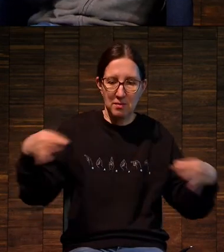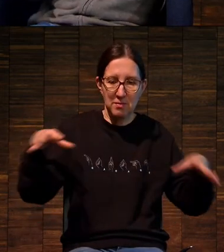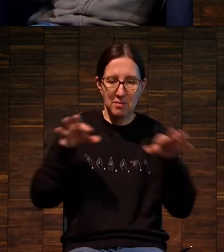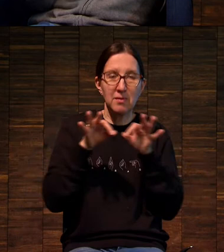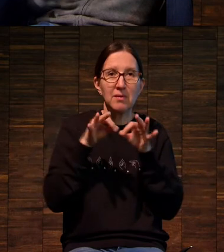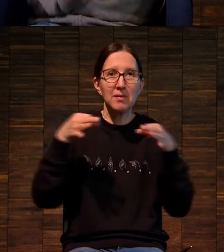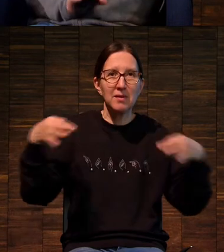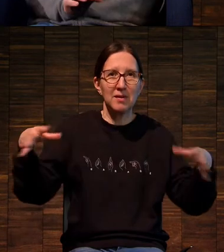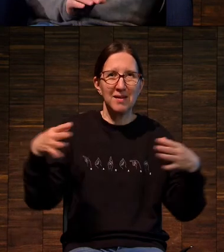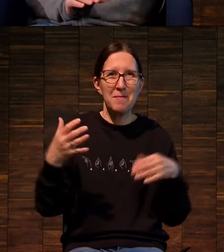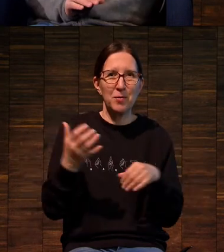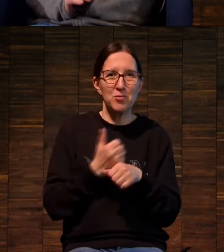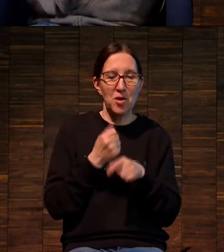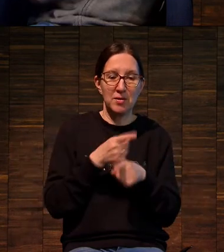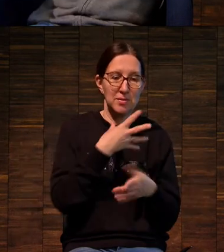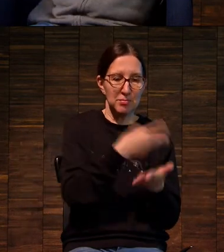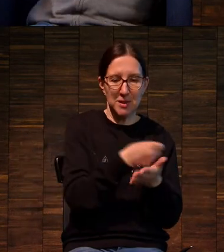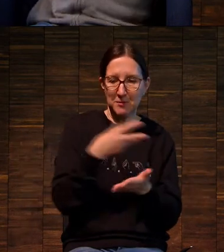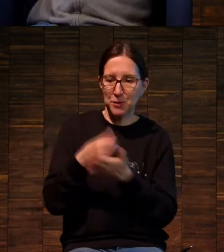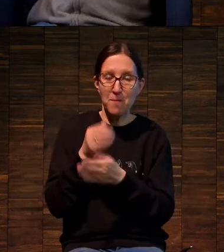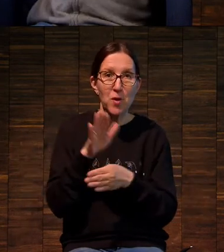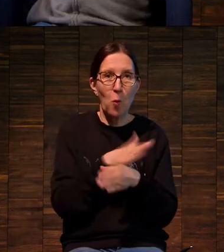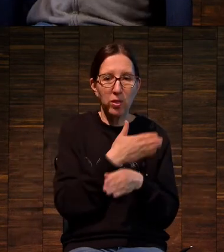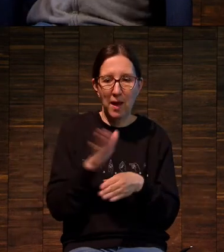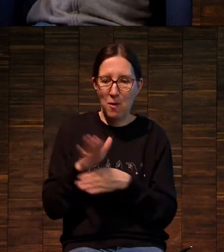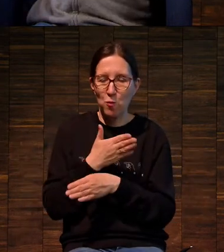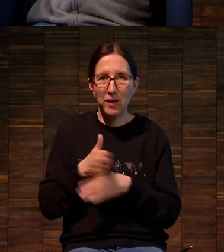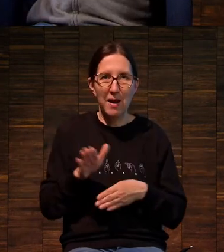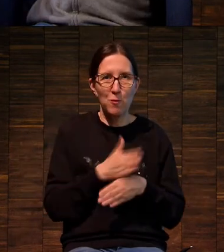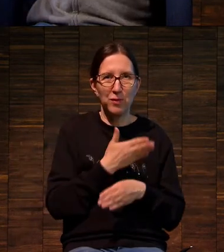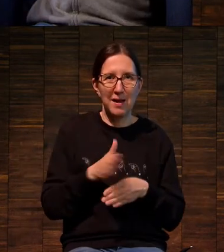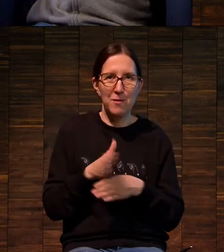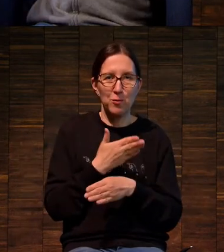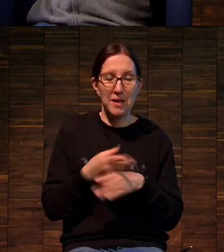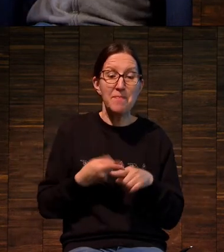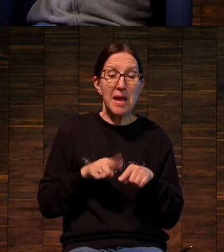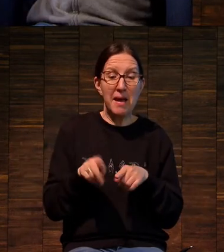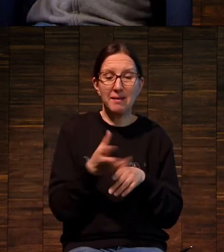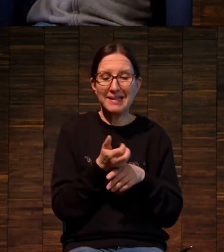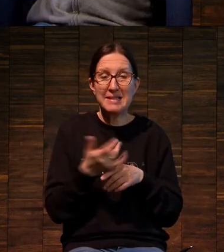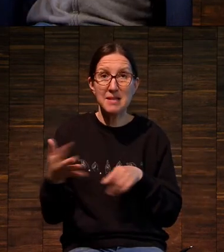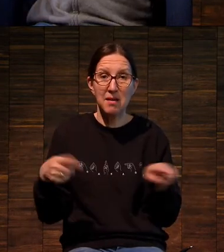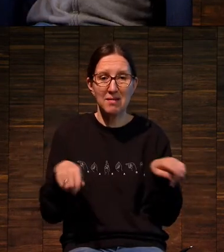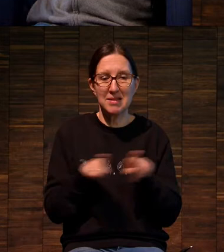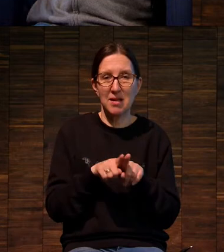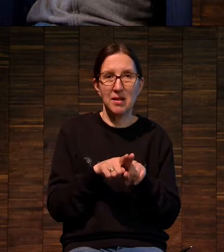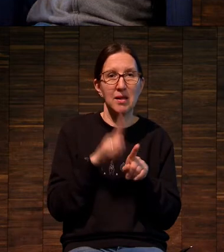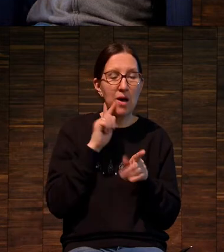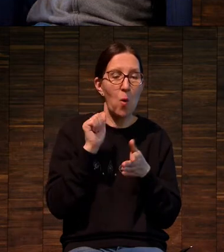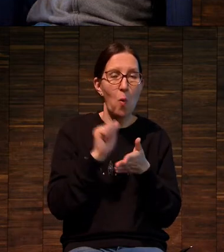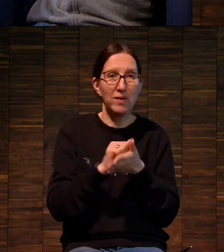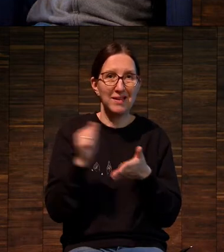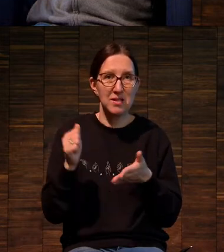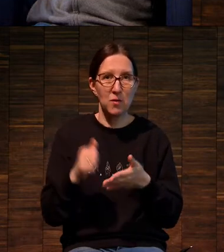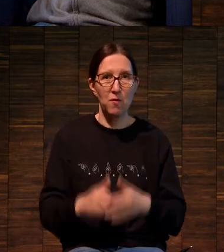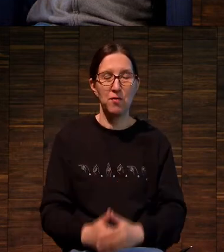это такая история отдельная. Вот. И это серия из таких вот оттисков,